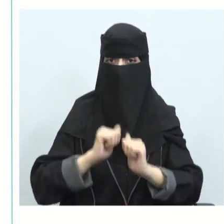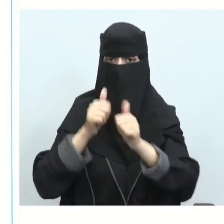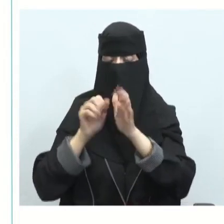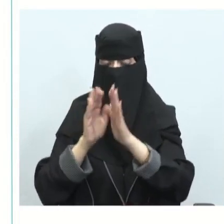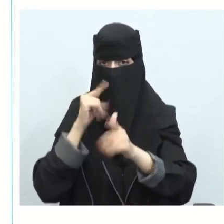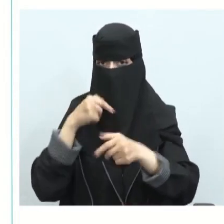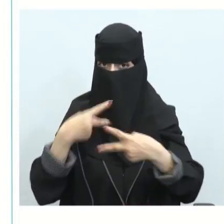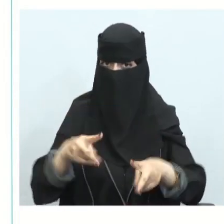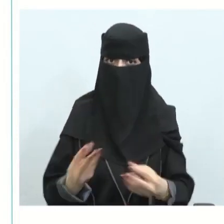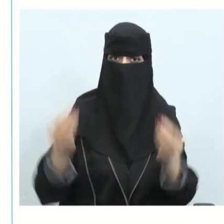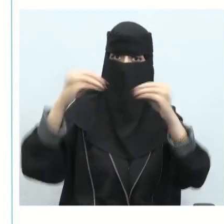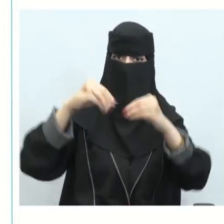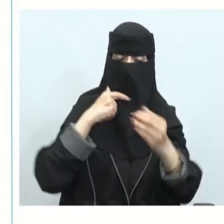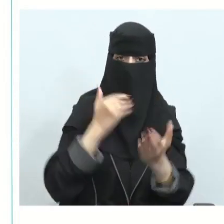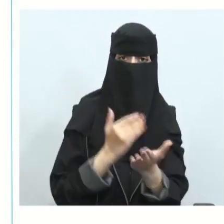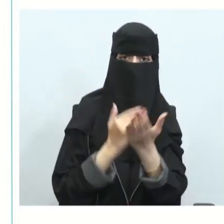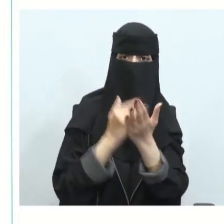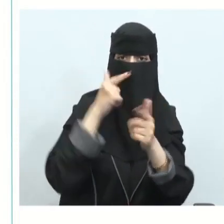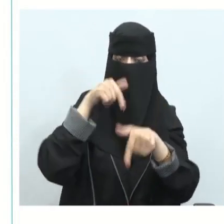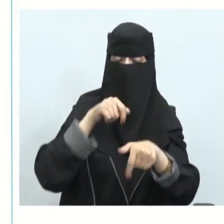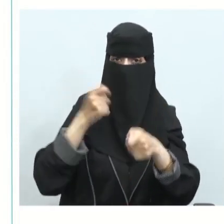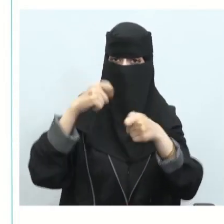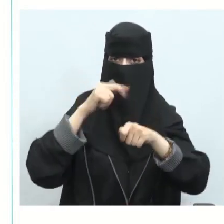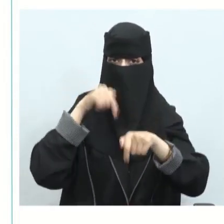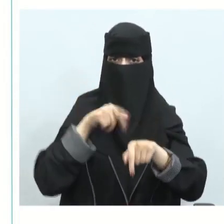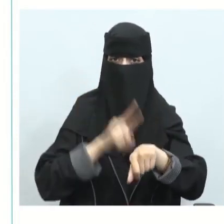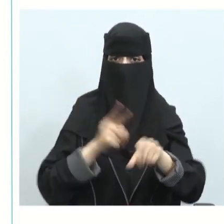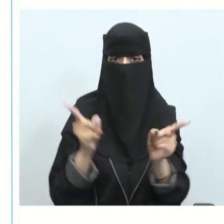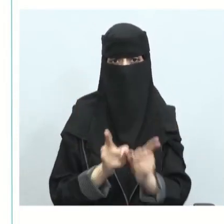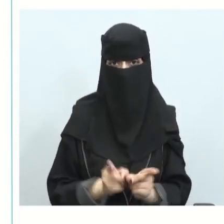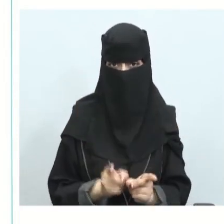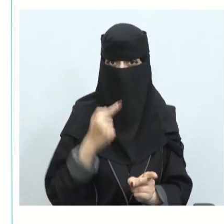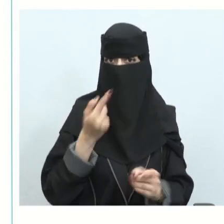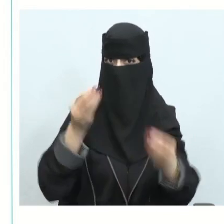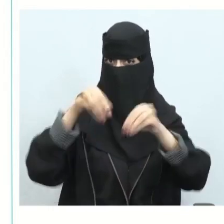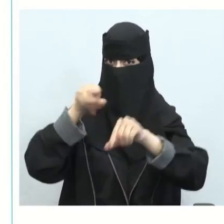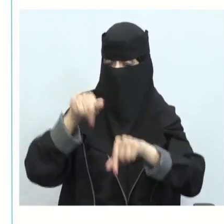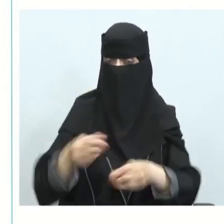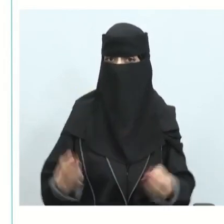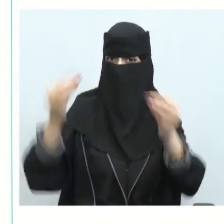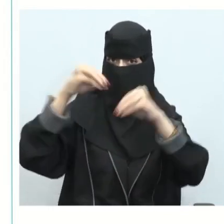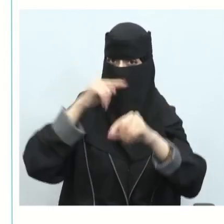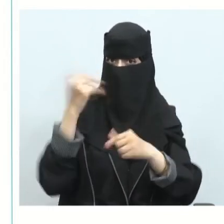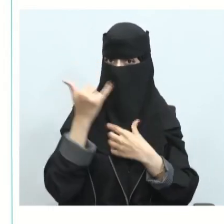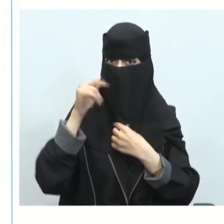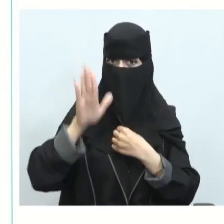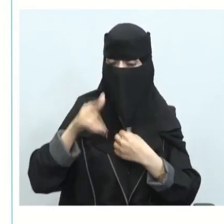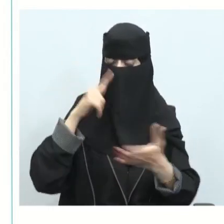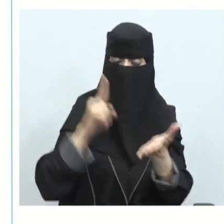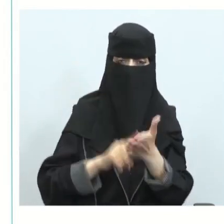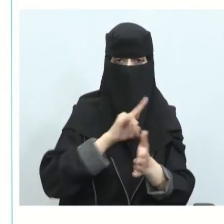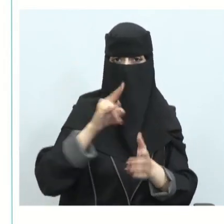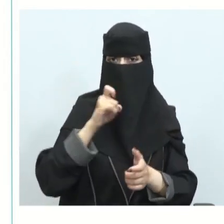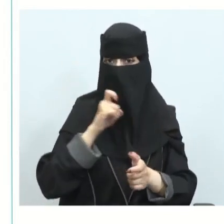توافق على زيادة الرسوم الجمركية لفترة مؤقتة هذه الزيادة من المهم التأكد من عدم